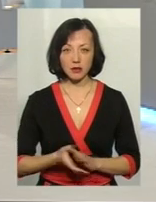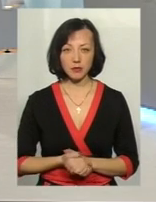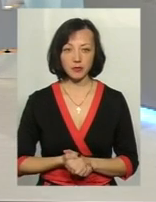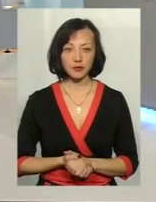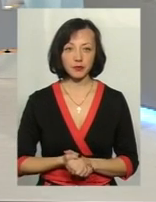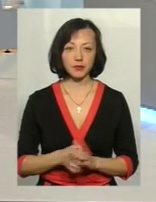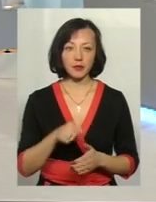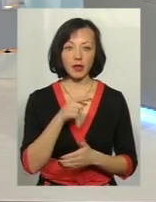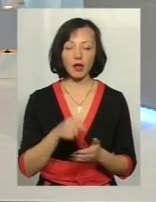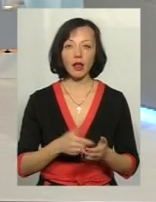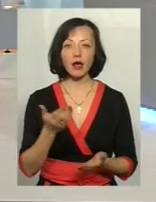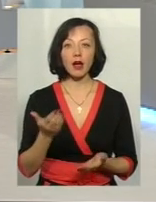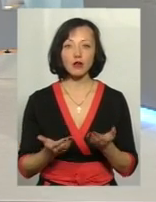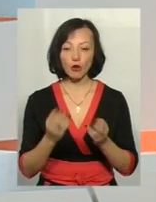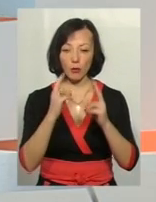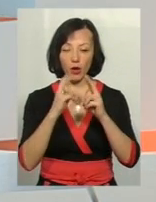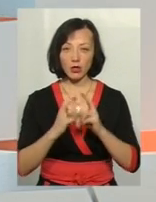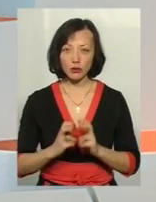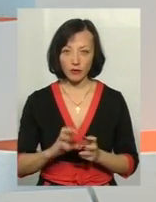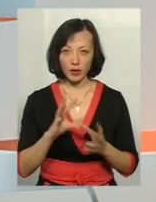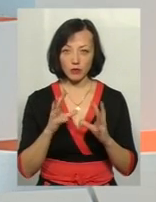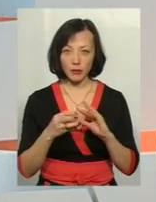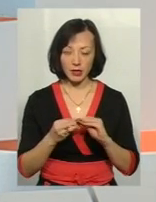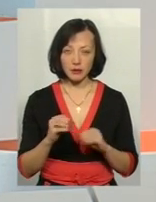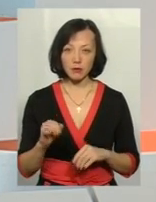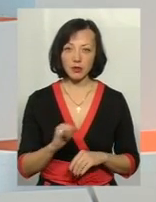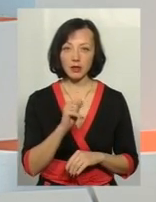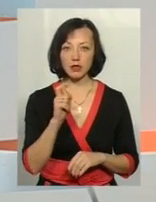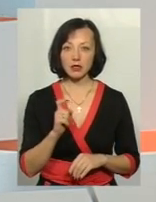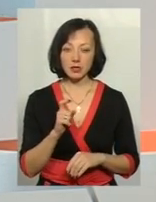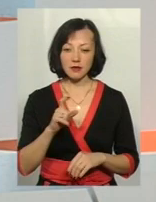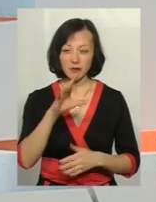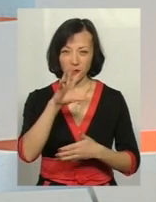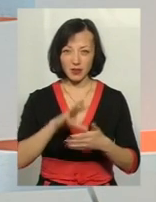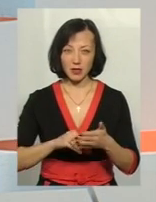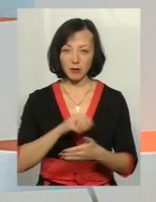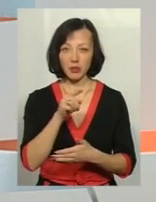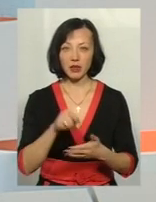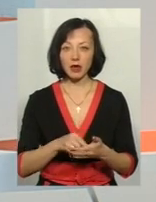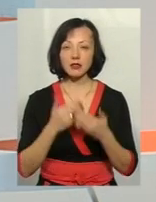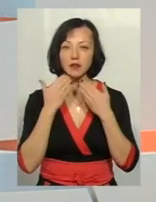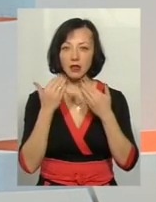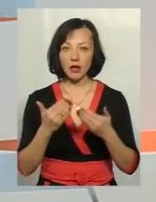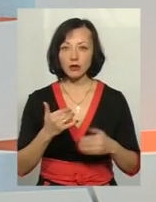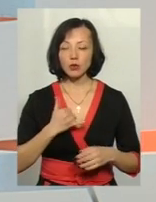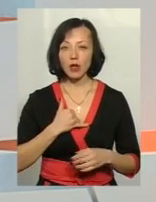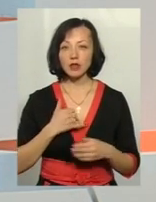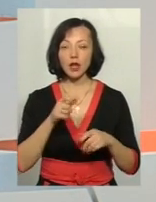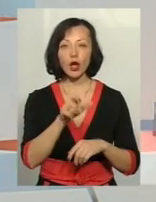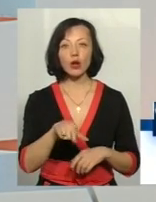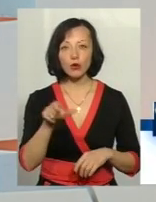Ну, якщо проанізувати, в принципі, із масиву тих питань, з якими звертаються до нас люди,